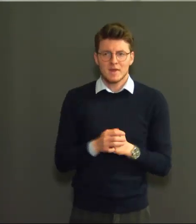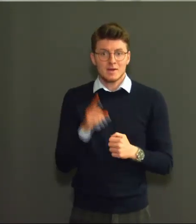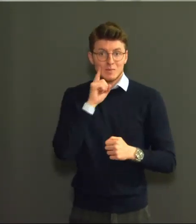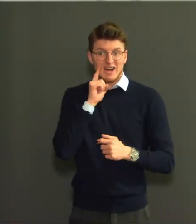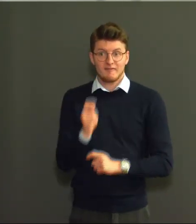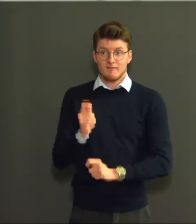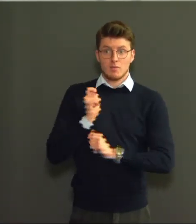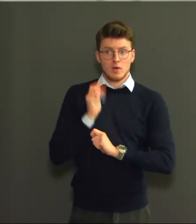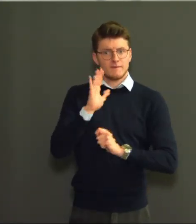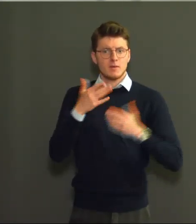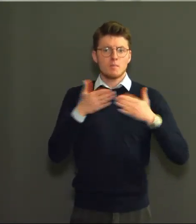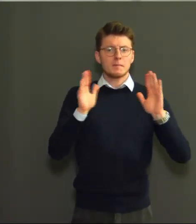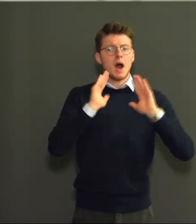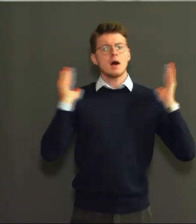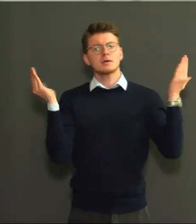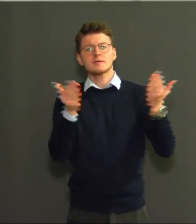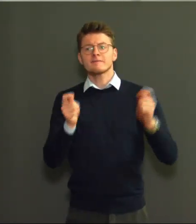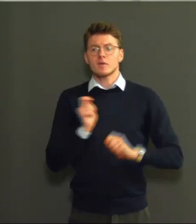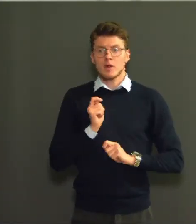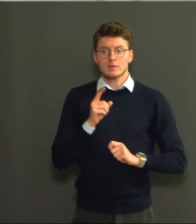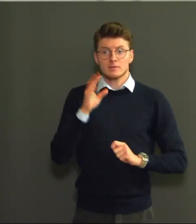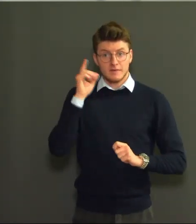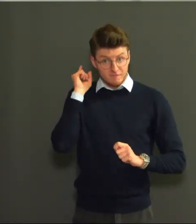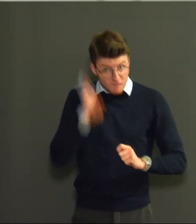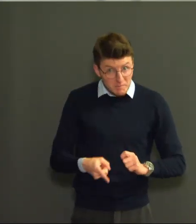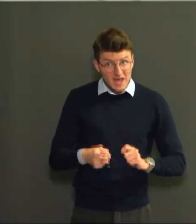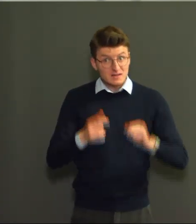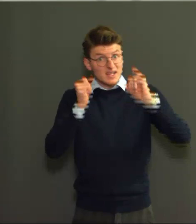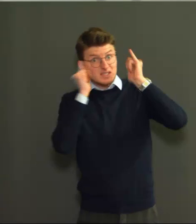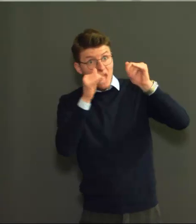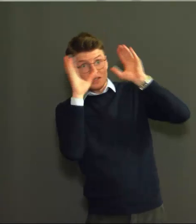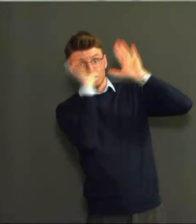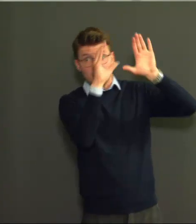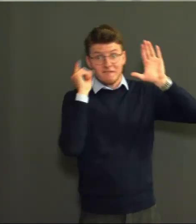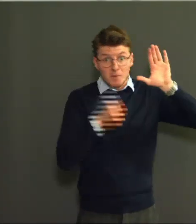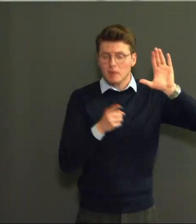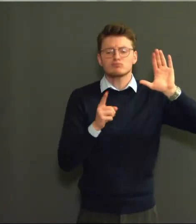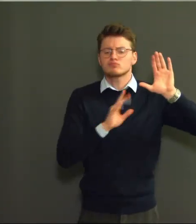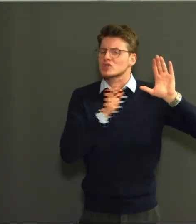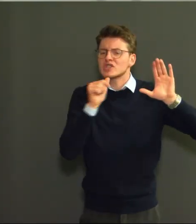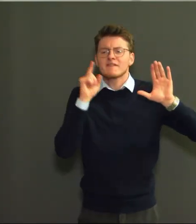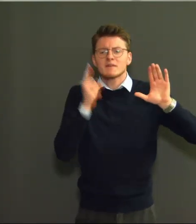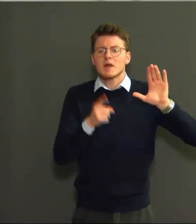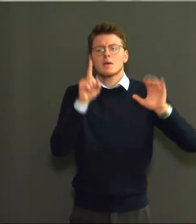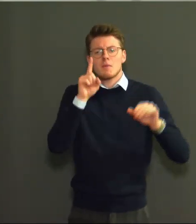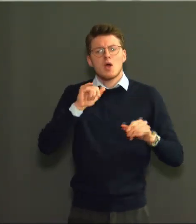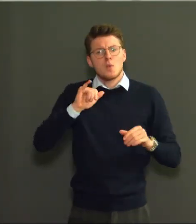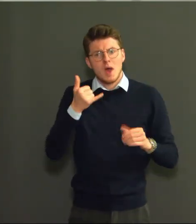verplicht. Het kan echter een belangrijk aanvullend middel zijn om voor een goede luchtkwaliteit te zorgen.